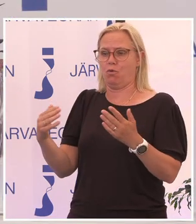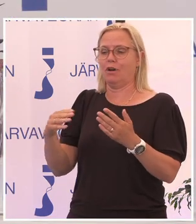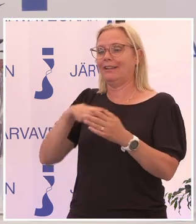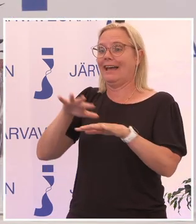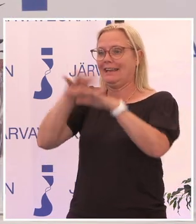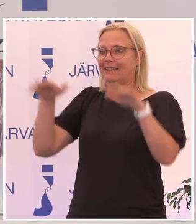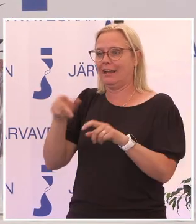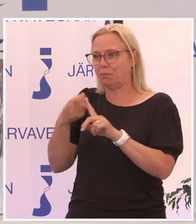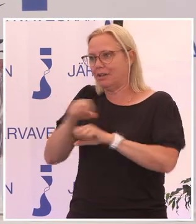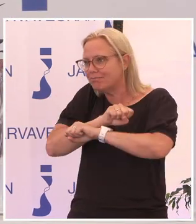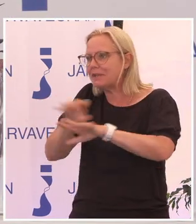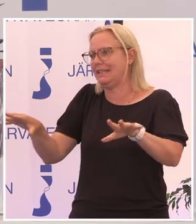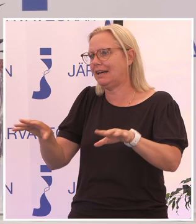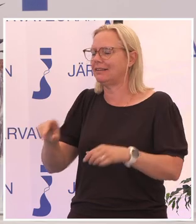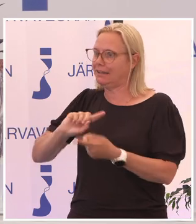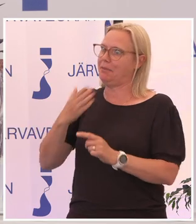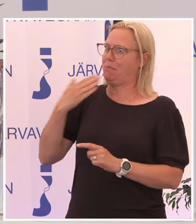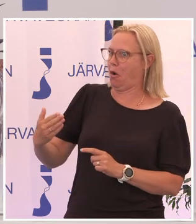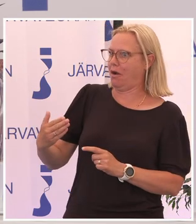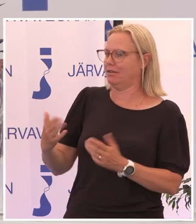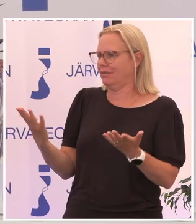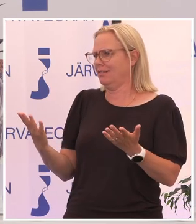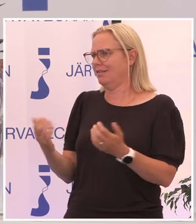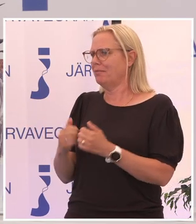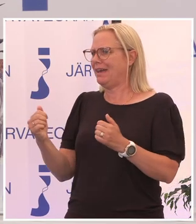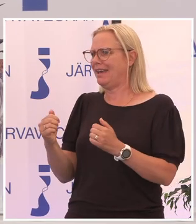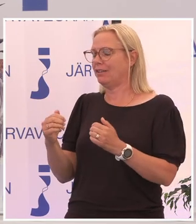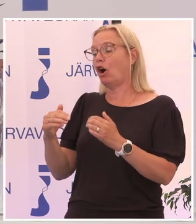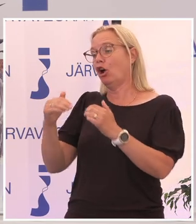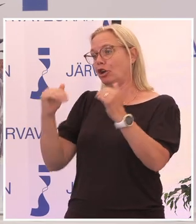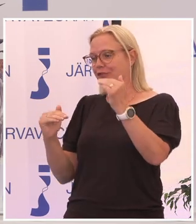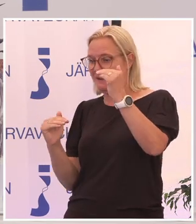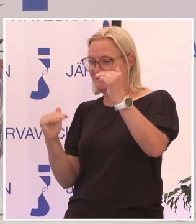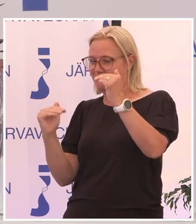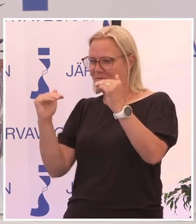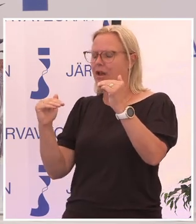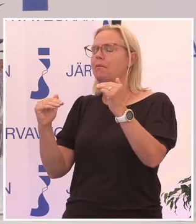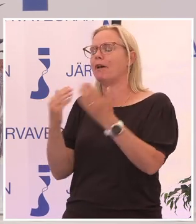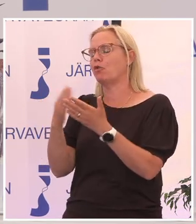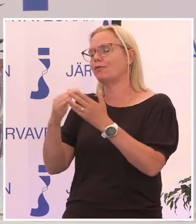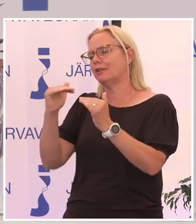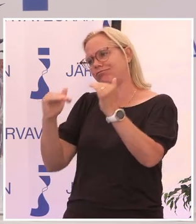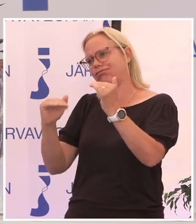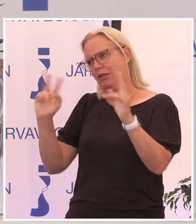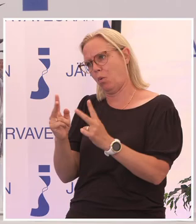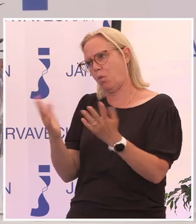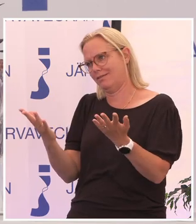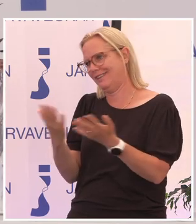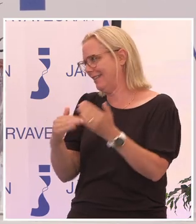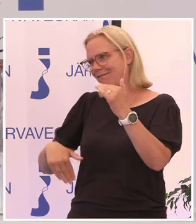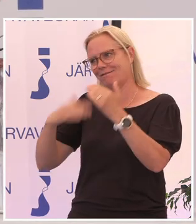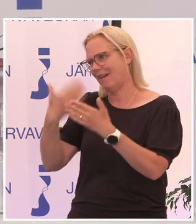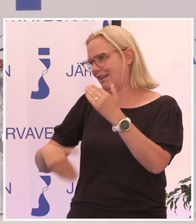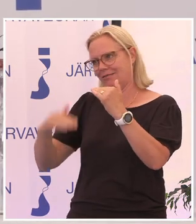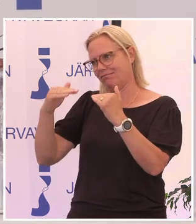igenom så har man ju sagt att det kommer att bli bra. det har ju, klyftorna har minskat, men det finns fortfarande stora klyftor. Så det är inte så att